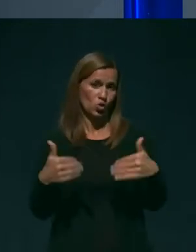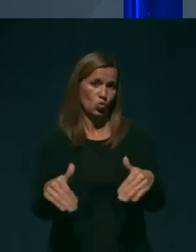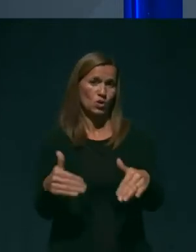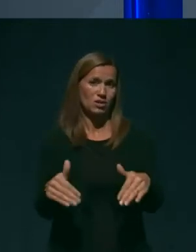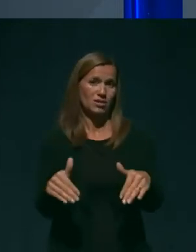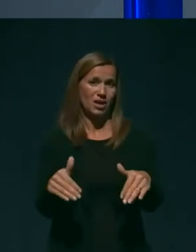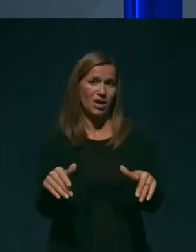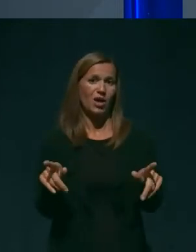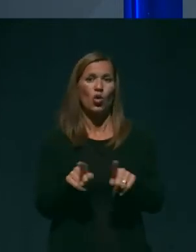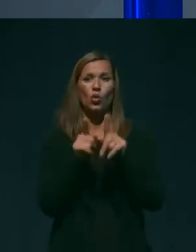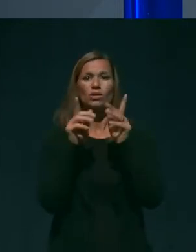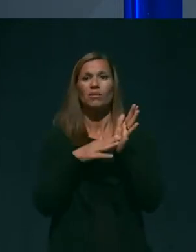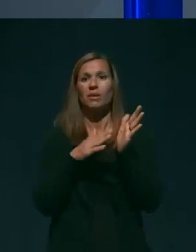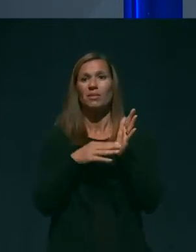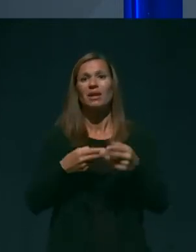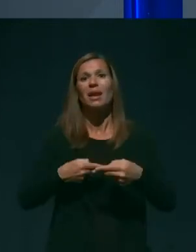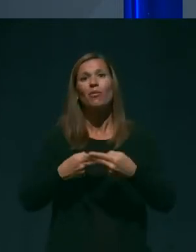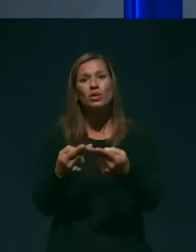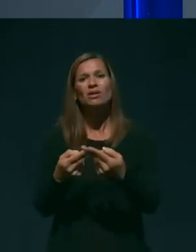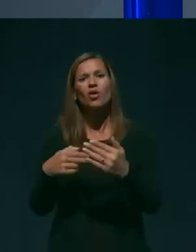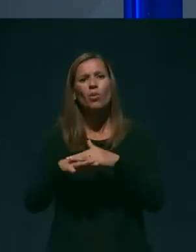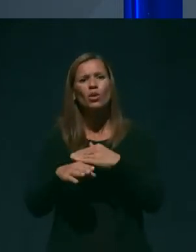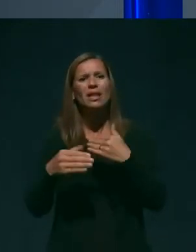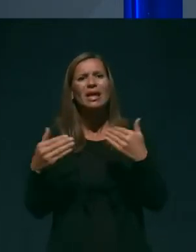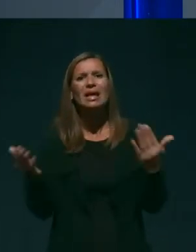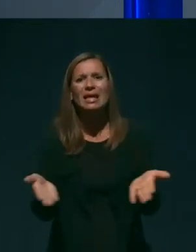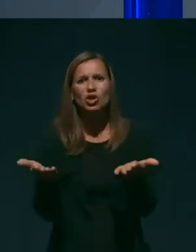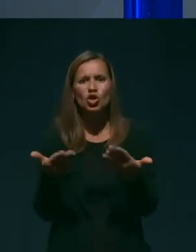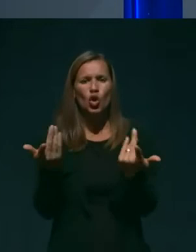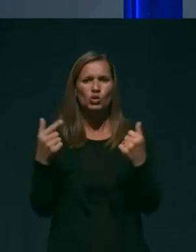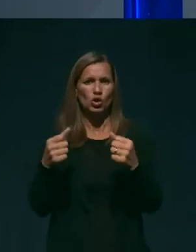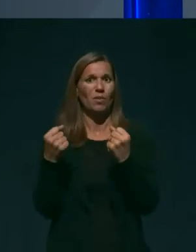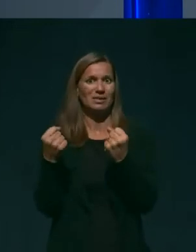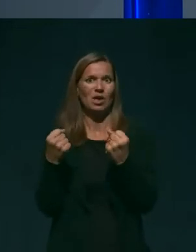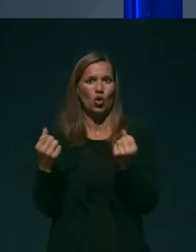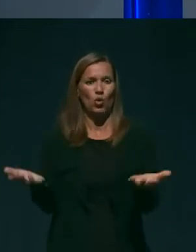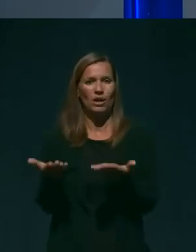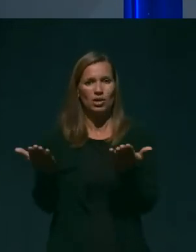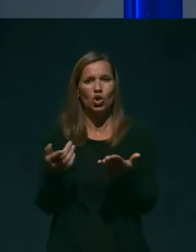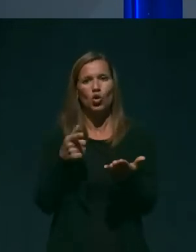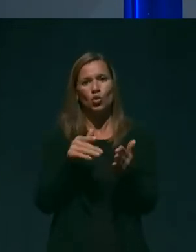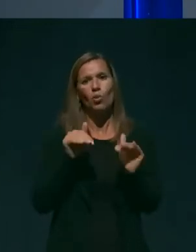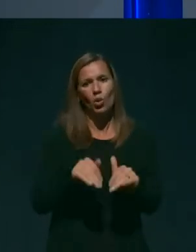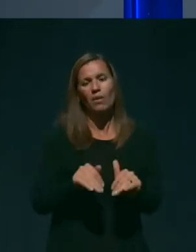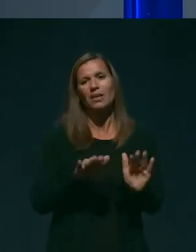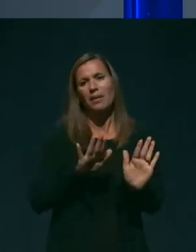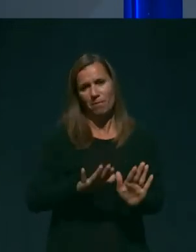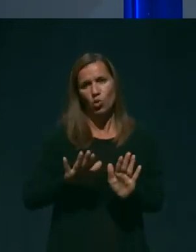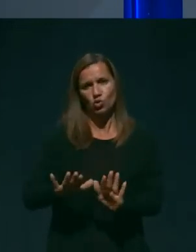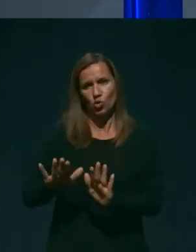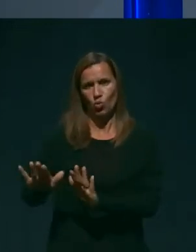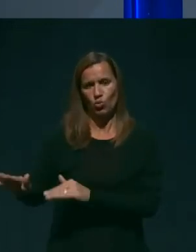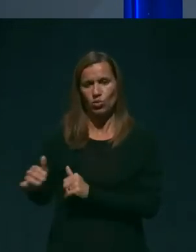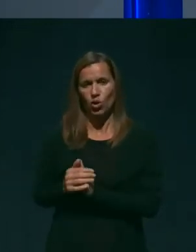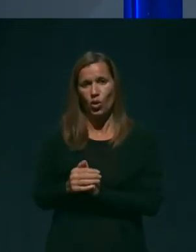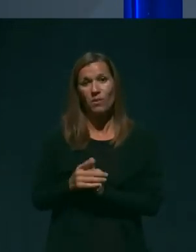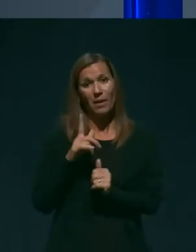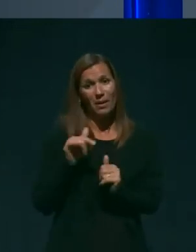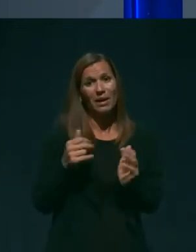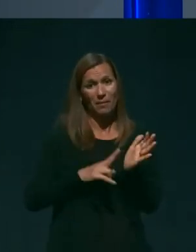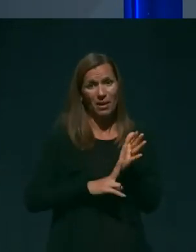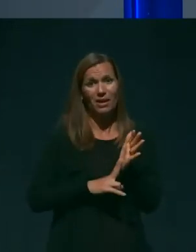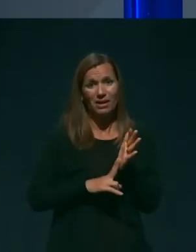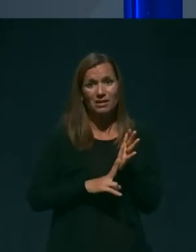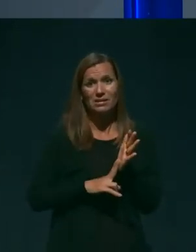pod napotitvijo hitro oziroma zelo hitro, dostopno. Res pa je, kar umenjate seveda,